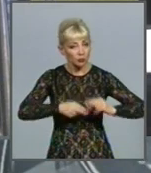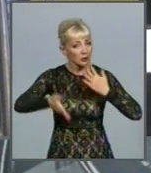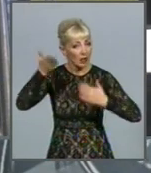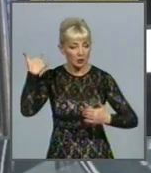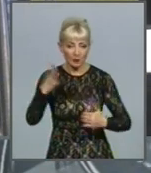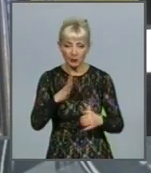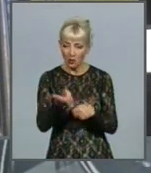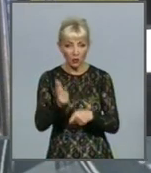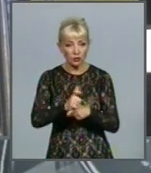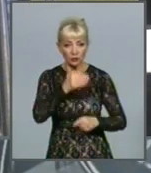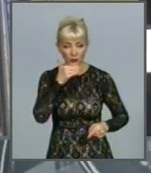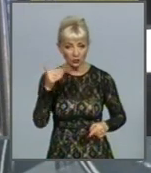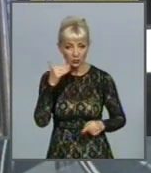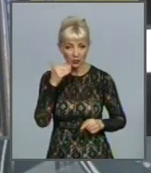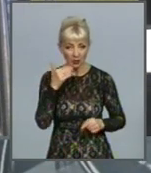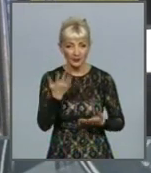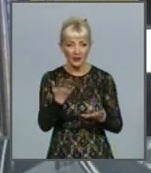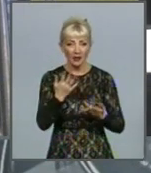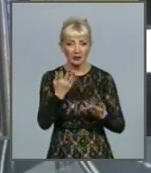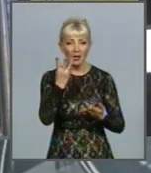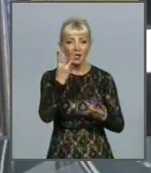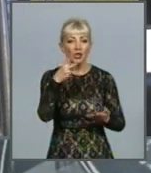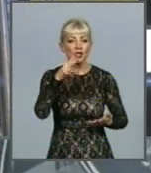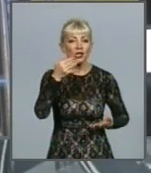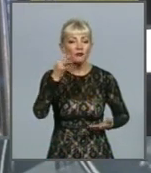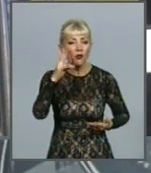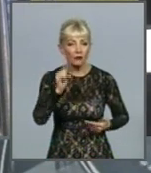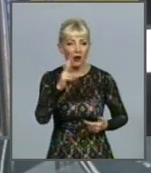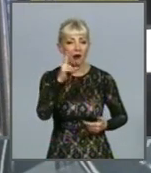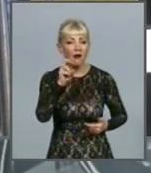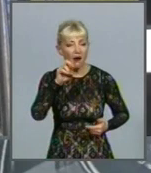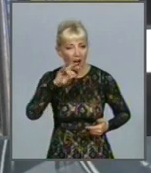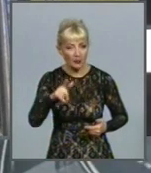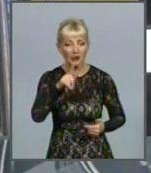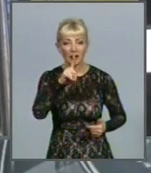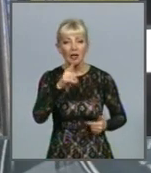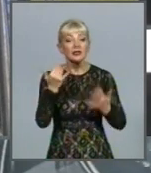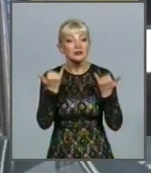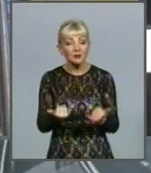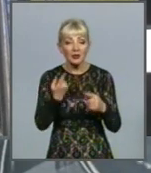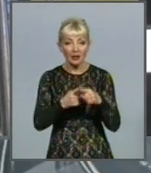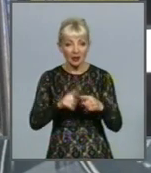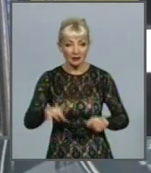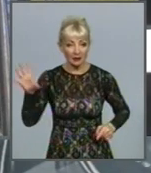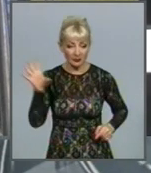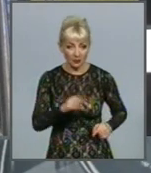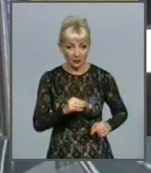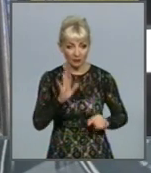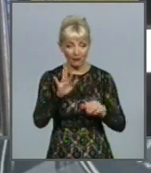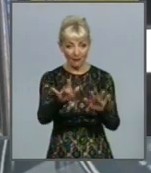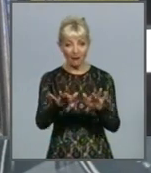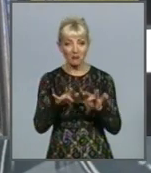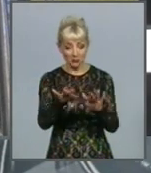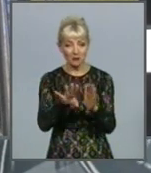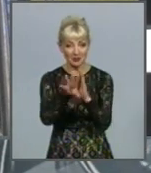шурфовка кабелей, шурфовка газа, шурфовка всього. Тепер це все в комп'ютере